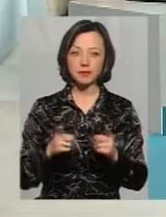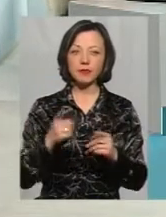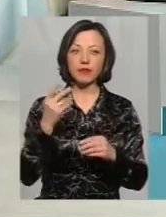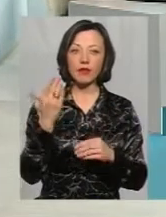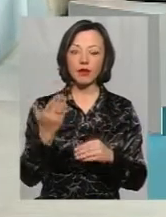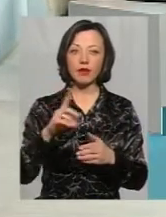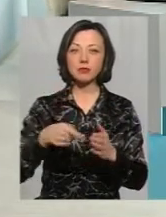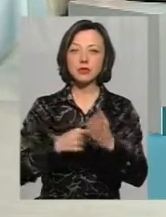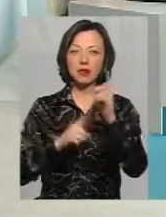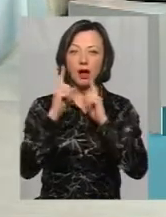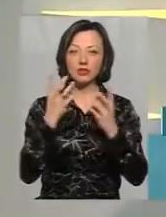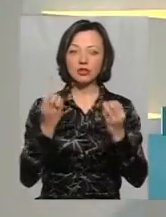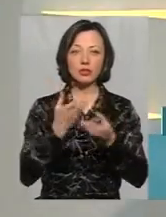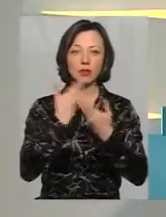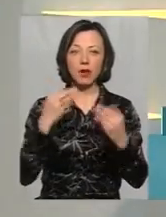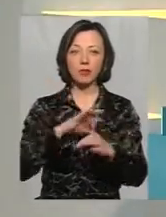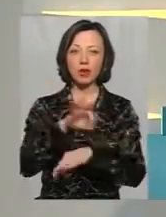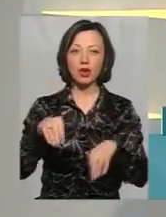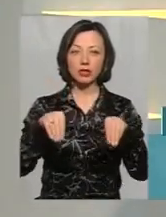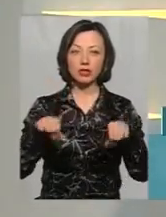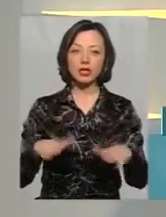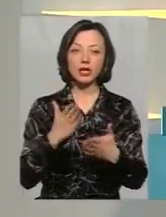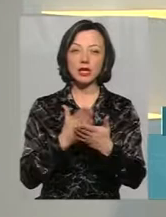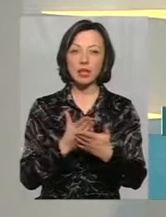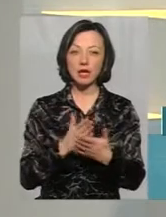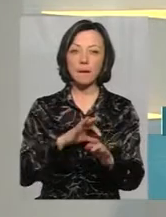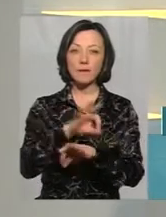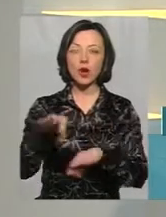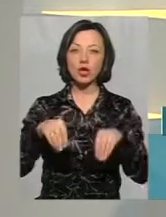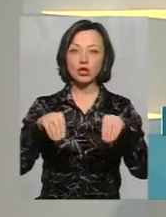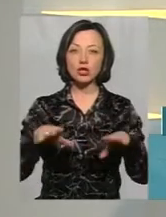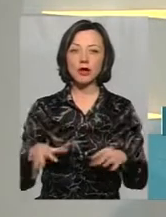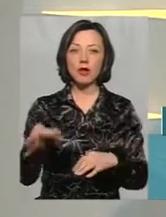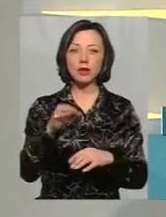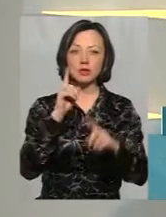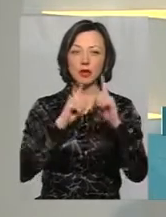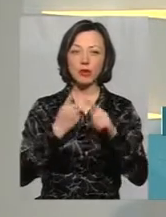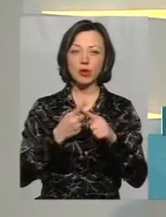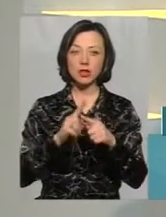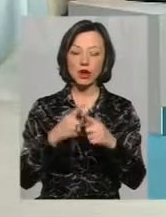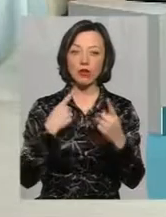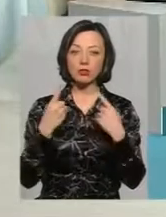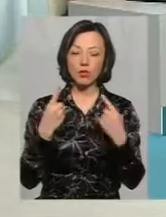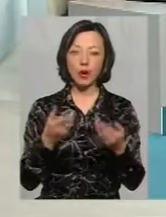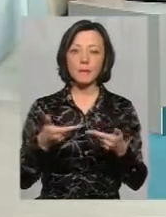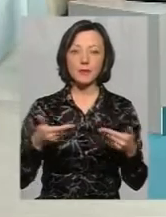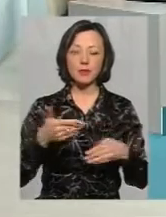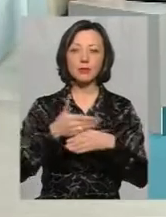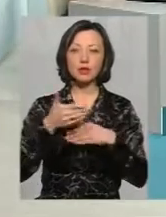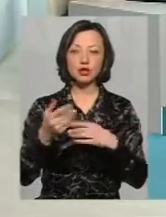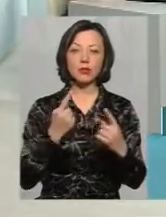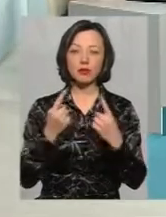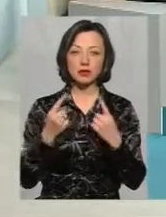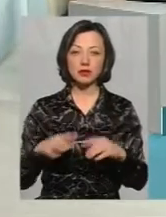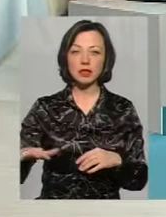тому що в міській раді ще немає проєкту рішення. Є проєкт рішення в обласній раді. Про це йдуть розмови, так, і ми про це пізніше поговоримо.